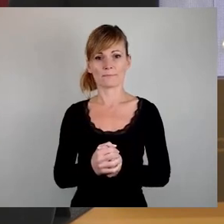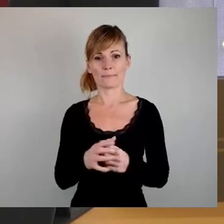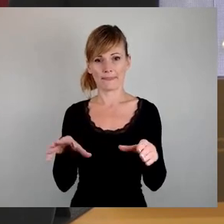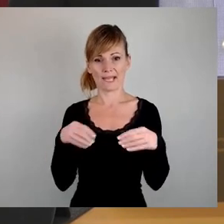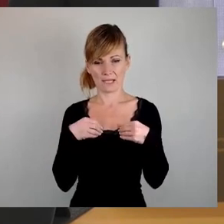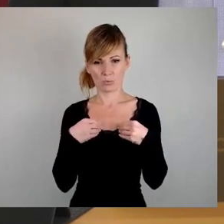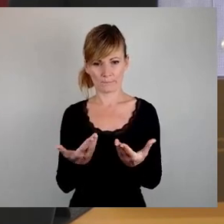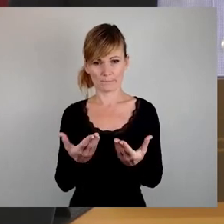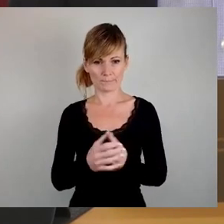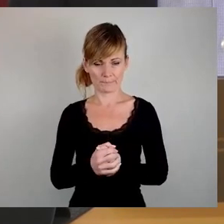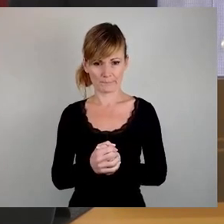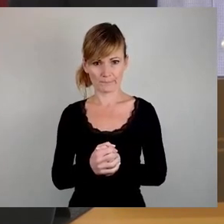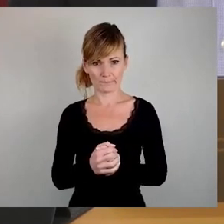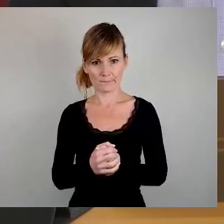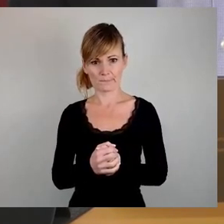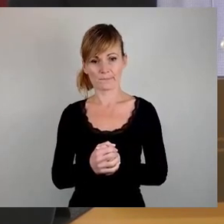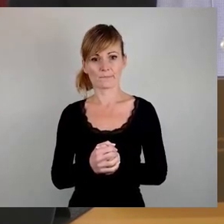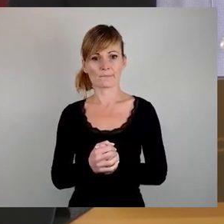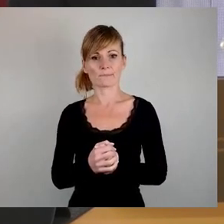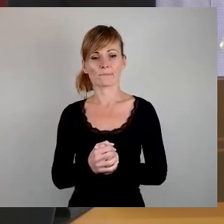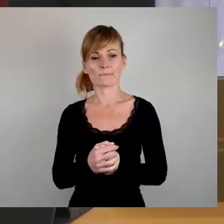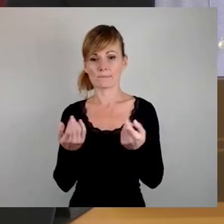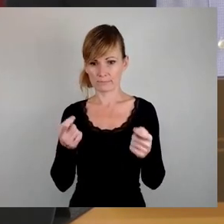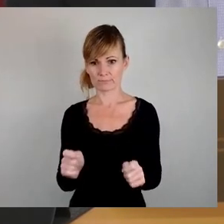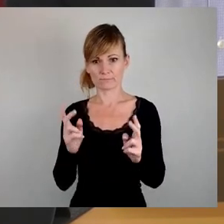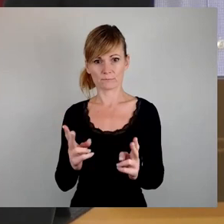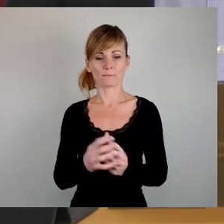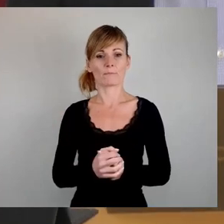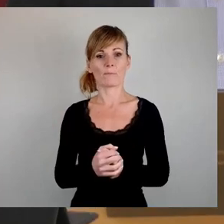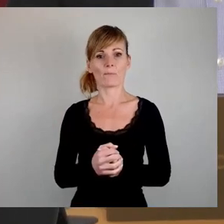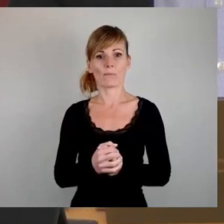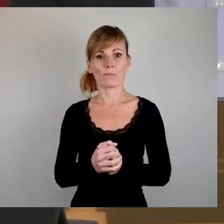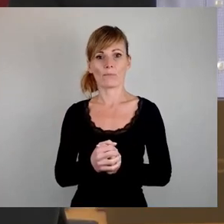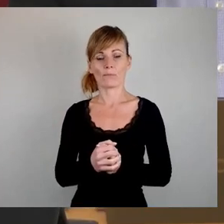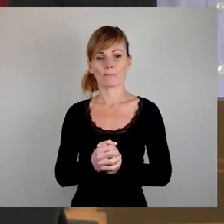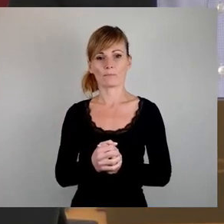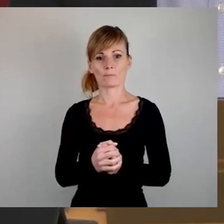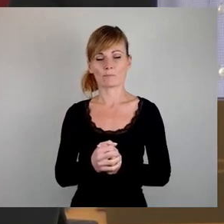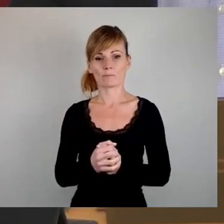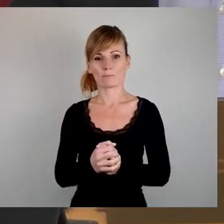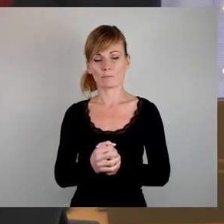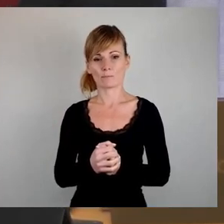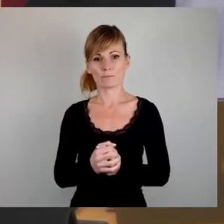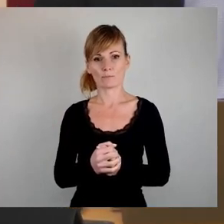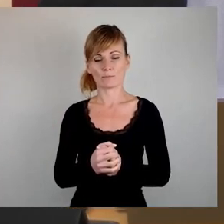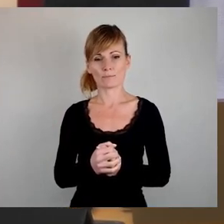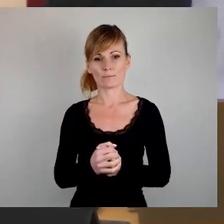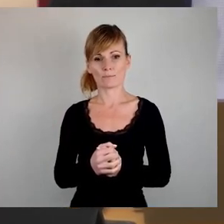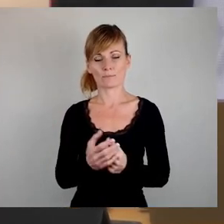wir haben das damit so beschlossen. Damit haben wir diesen Komplex